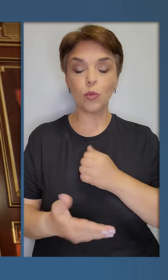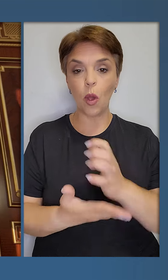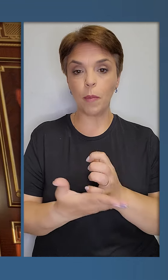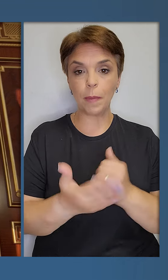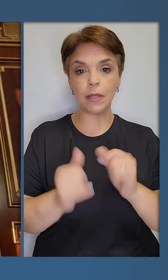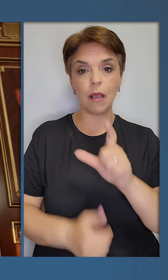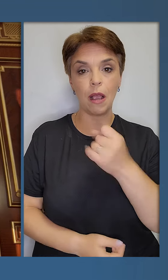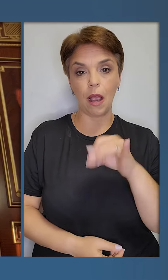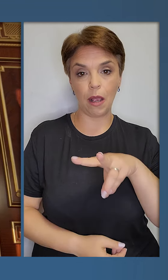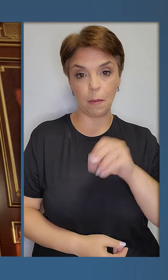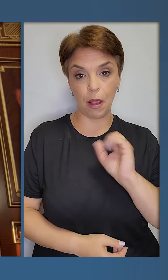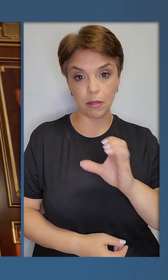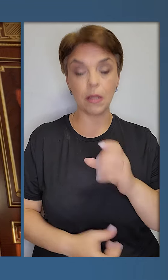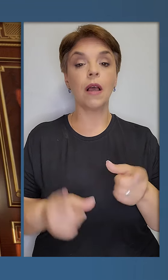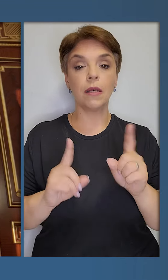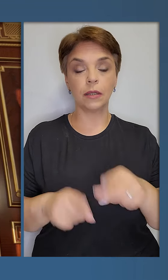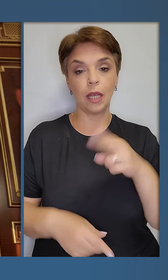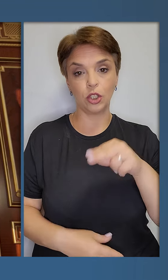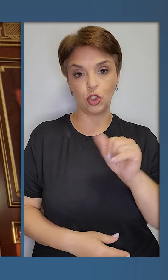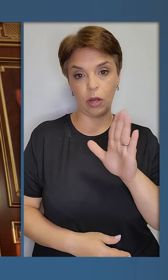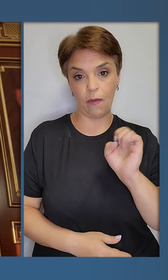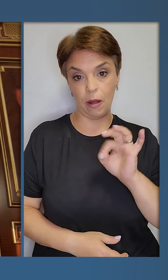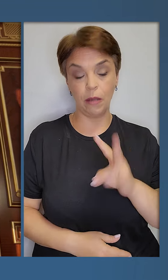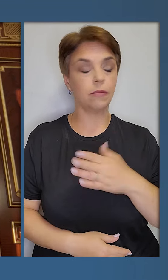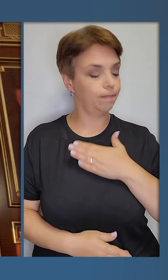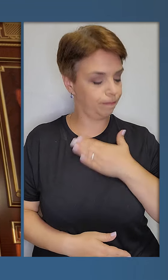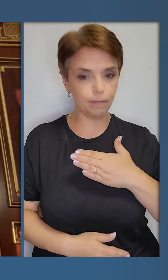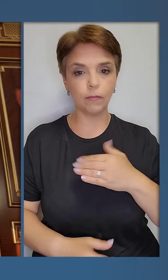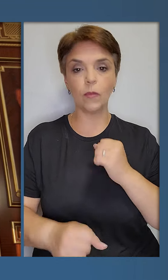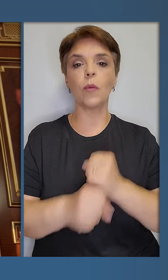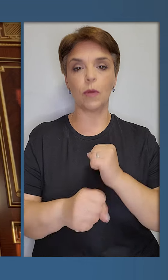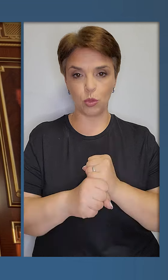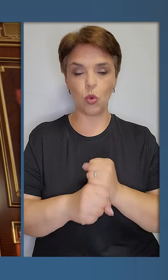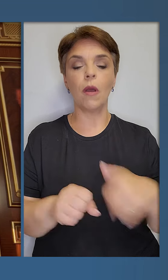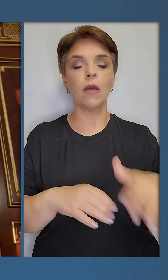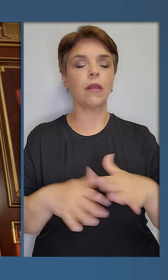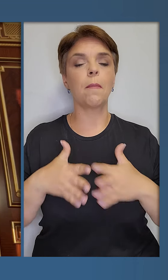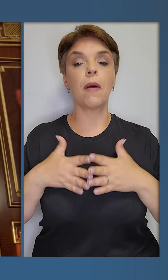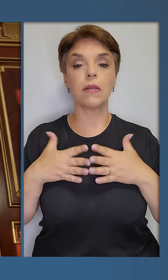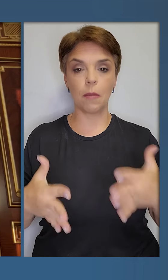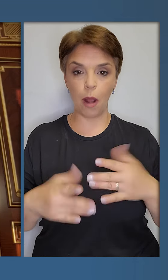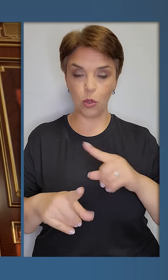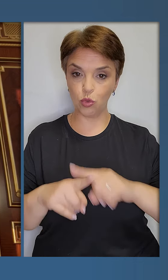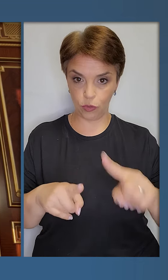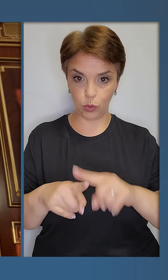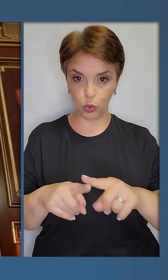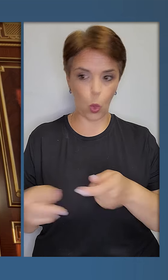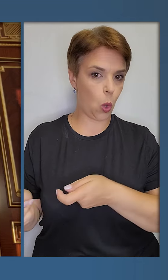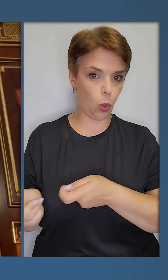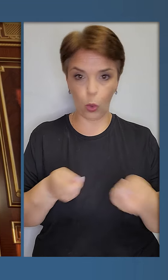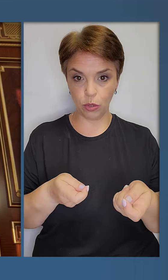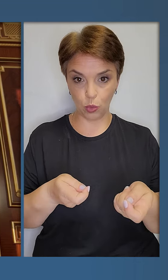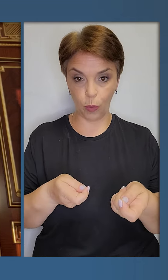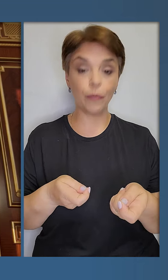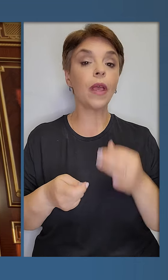Також боєприпаси для хаймарців та дживеліни. Я дякую. Працюємо над максимально швидкою